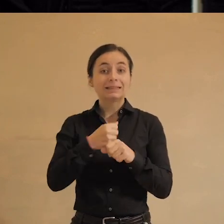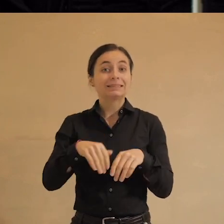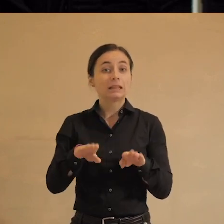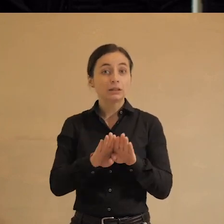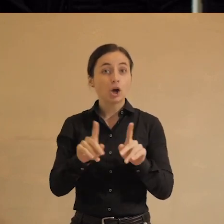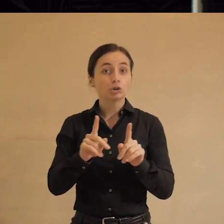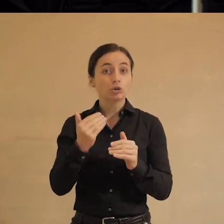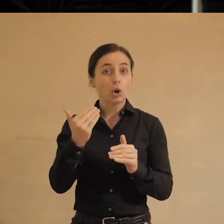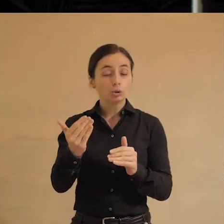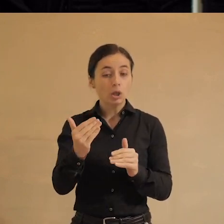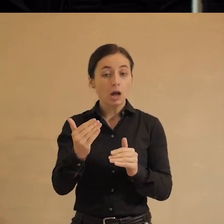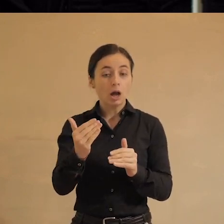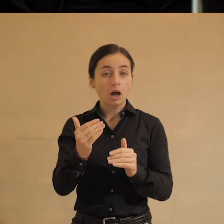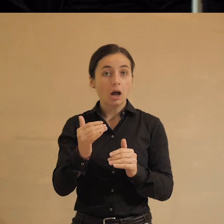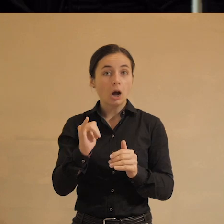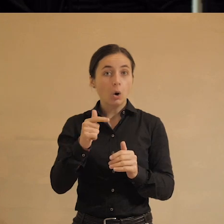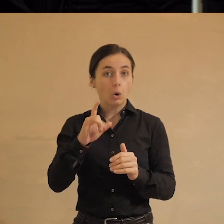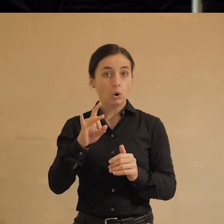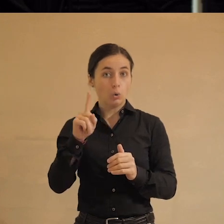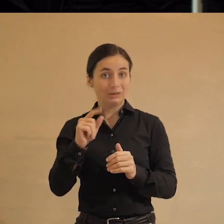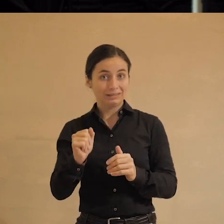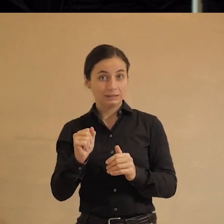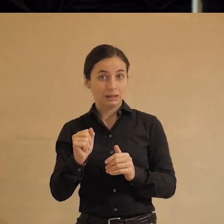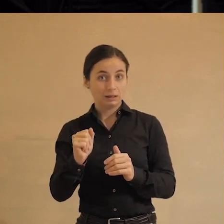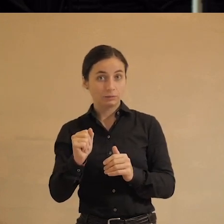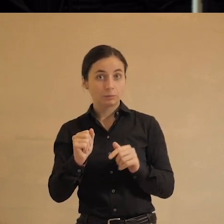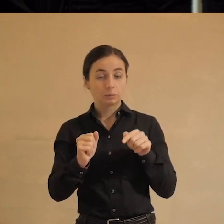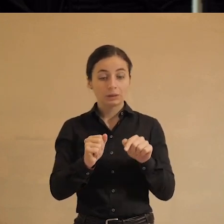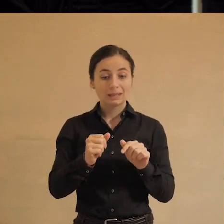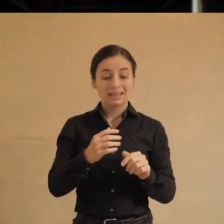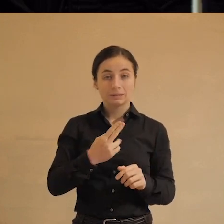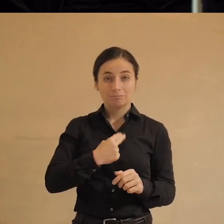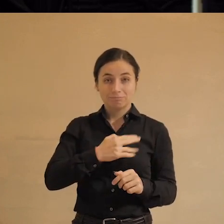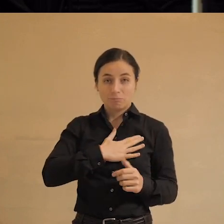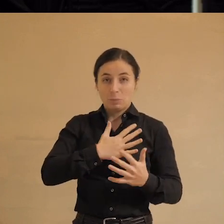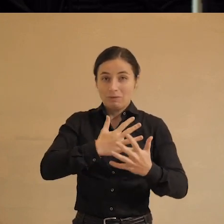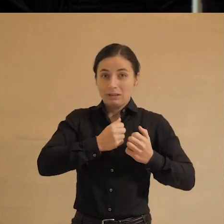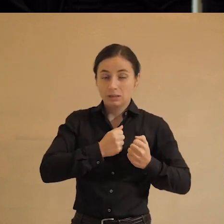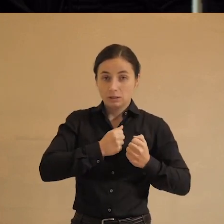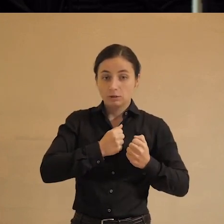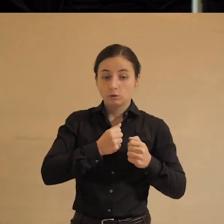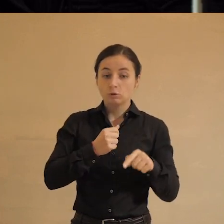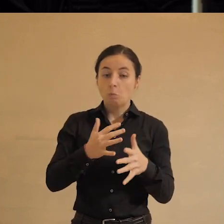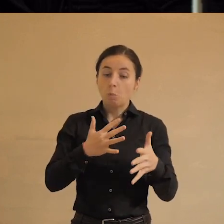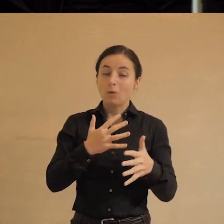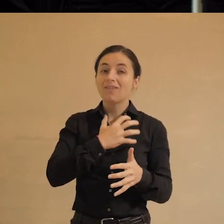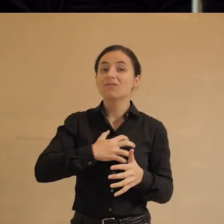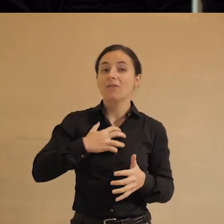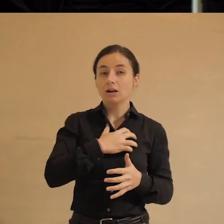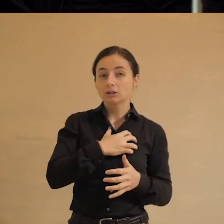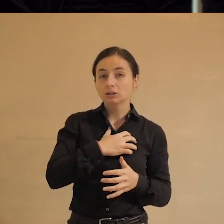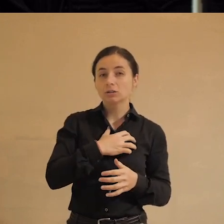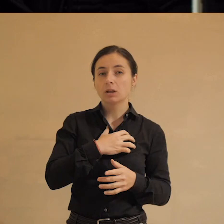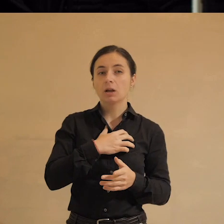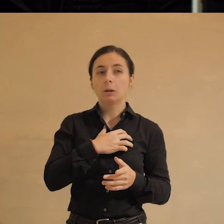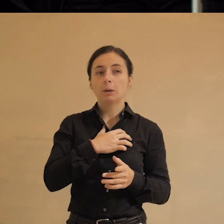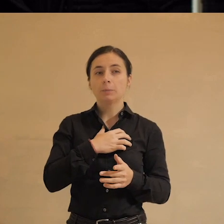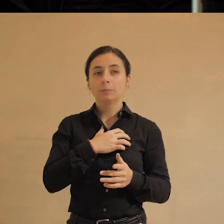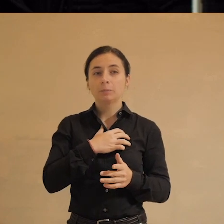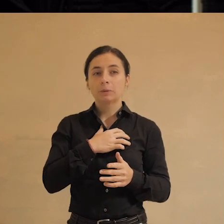образом, что она угрожающий сигнал приоритизирует, воспринимает как наиболее важный, всякого рода